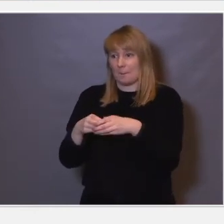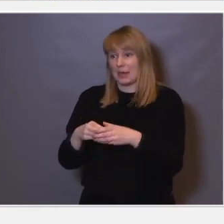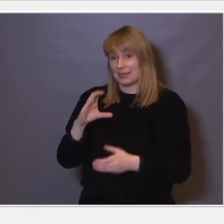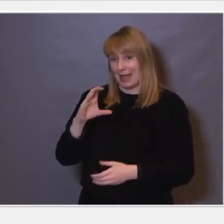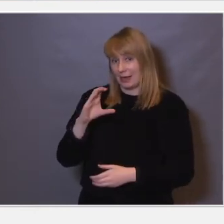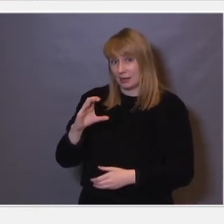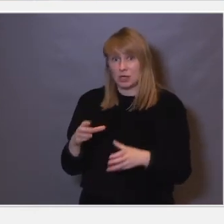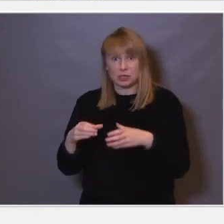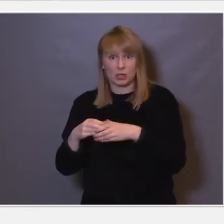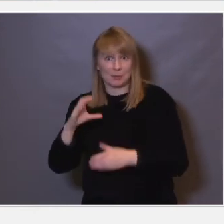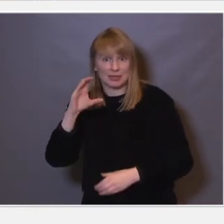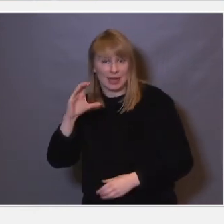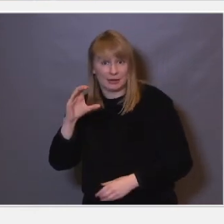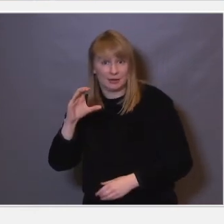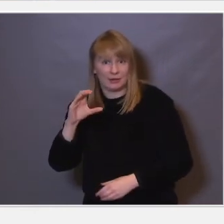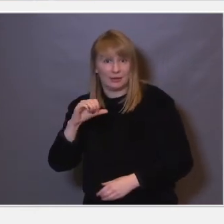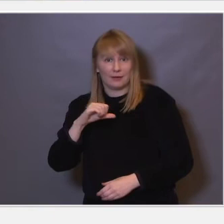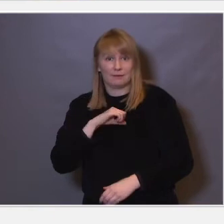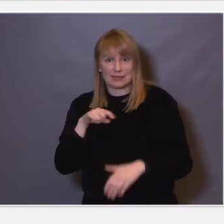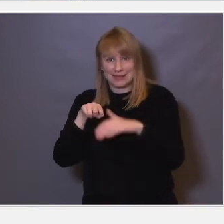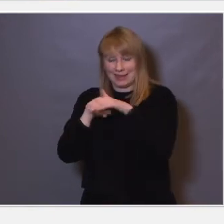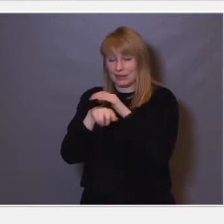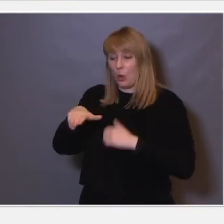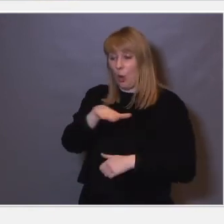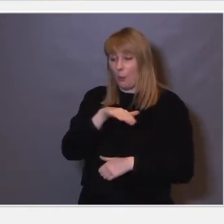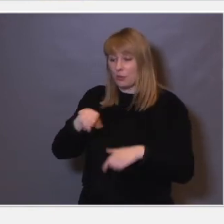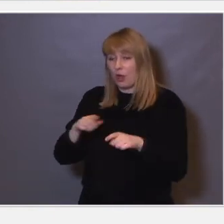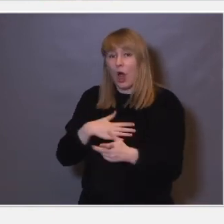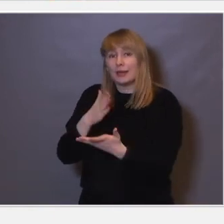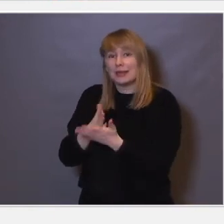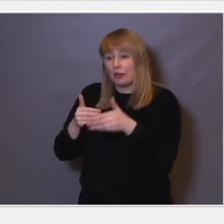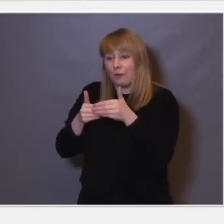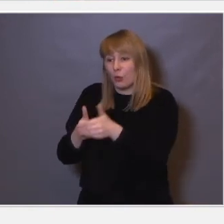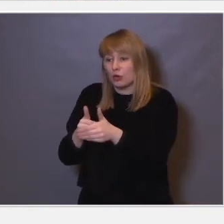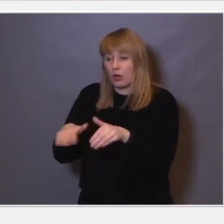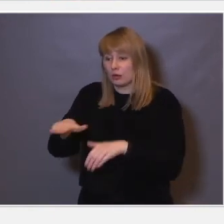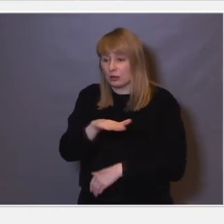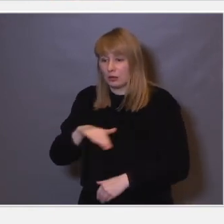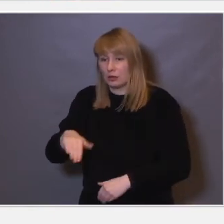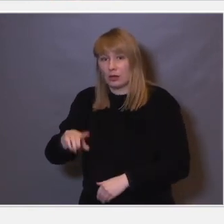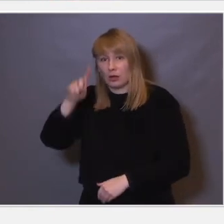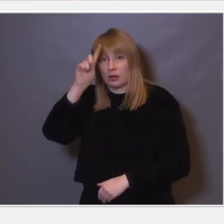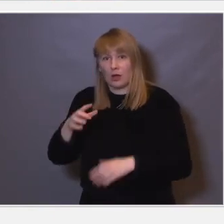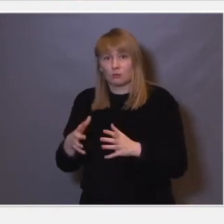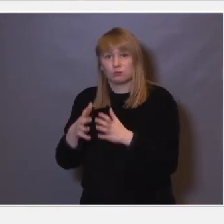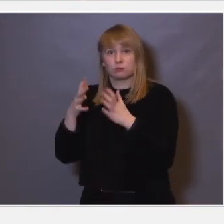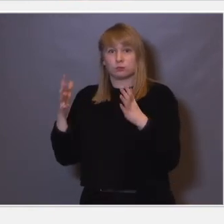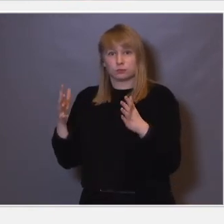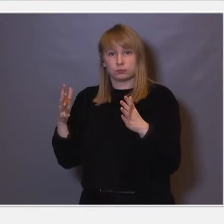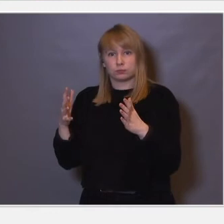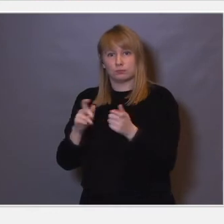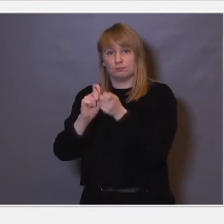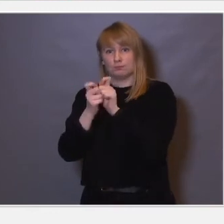hvis de kommer inn i et område hvor de har riktige forhold, så kan de faktisk bli til for ulike typer